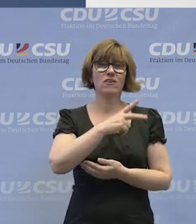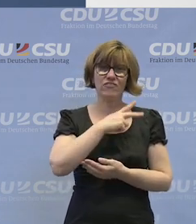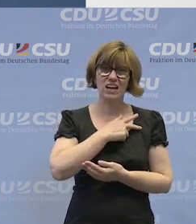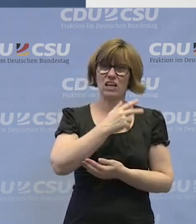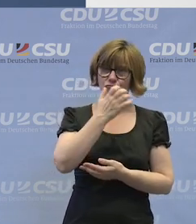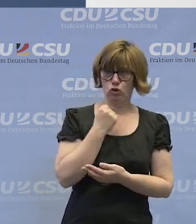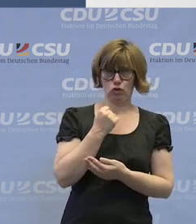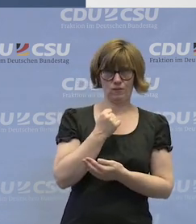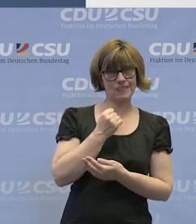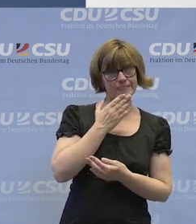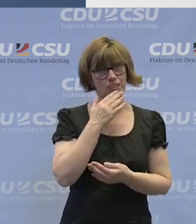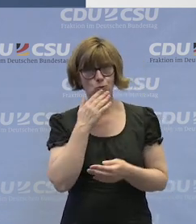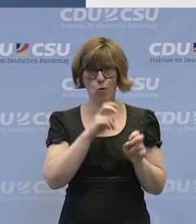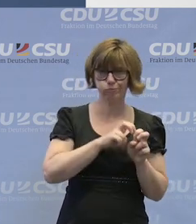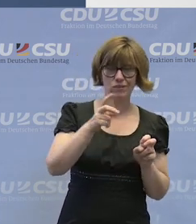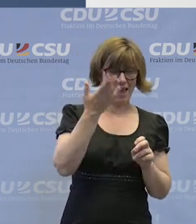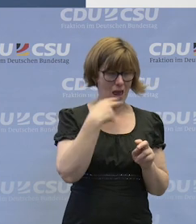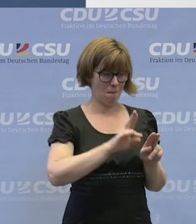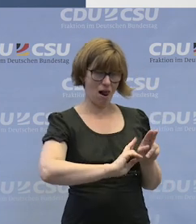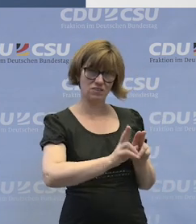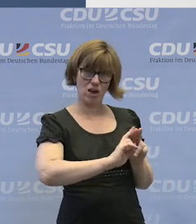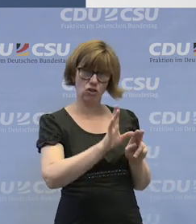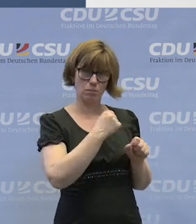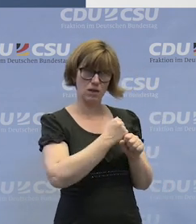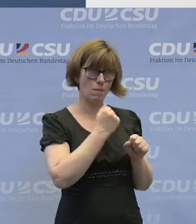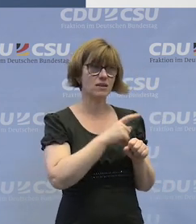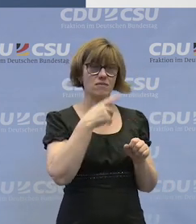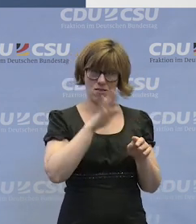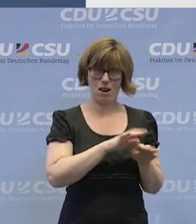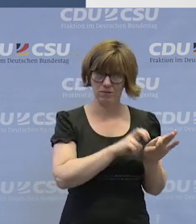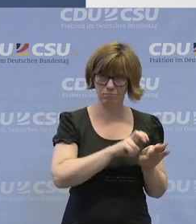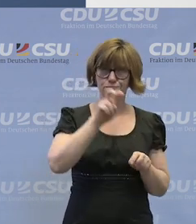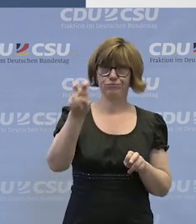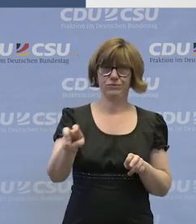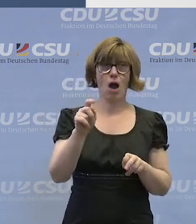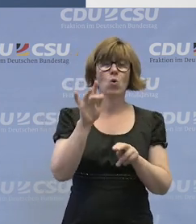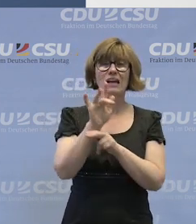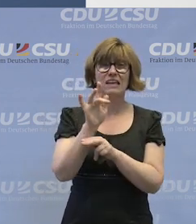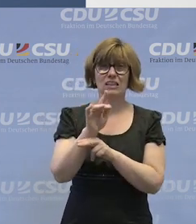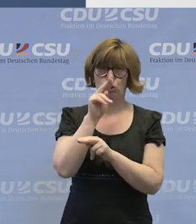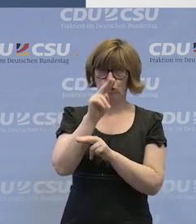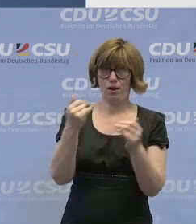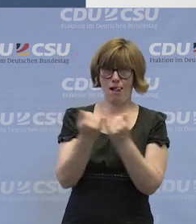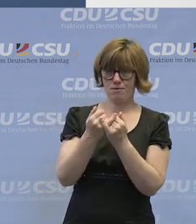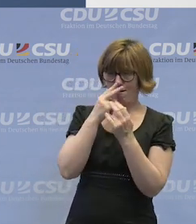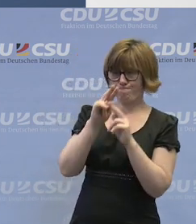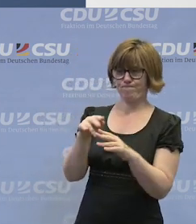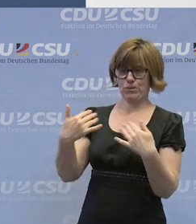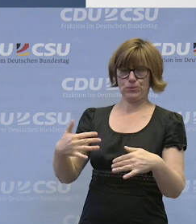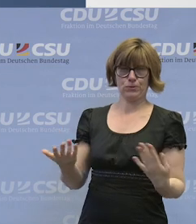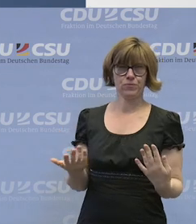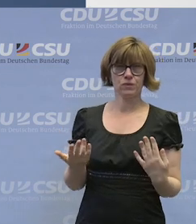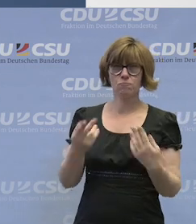wollten, die ehemaligen Werkstatt beschäftigen, dann hat es letztlich auch funktioniert. Auch bei kritischen Blicken der Eltern. Die